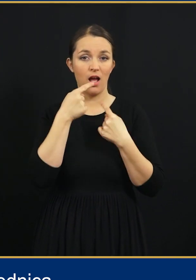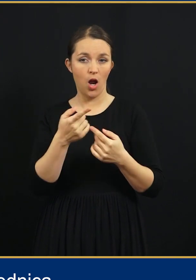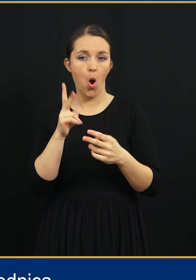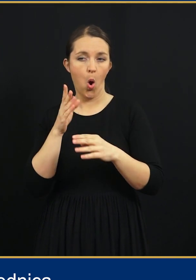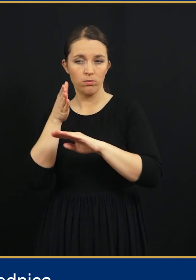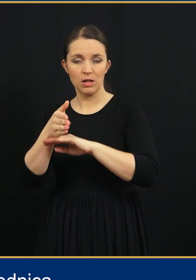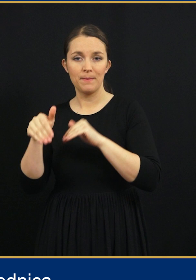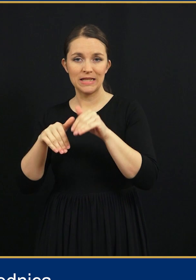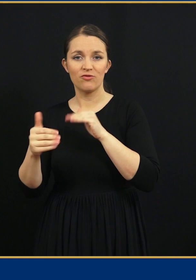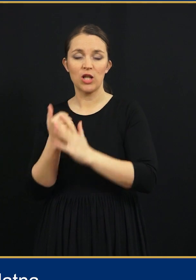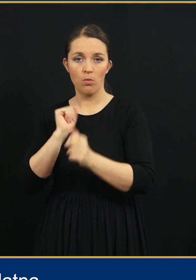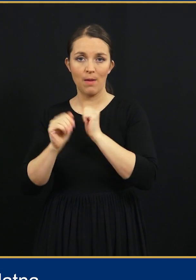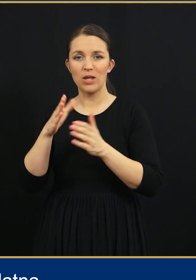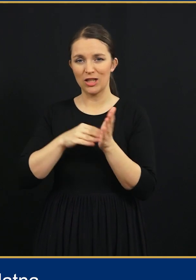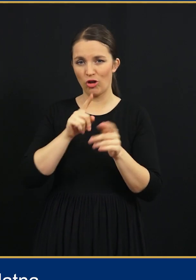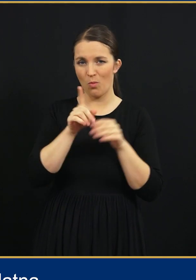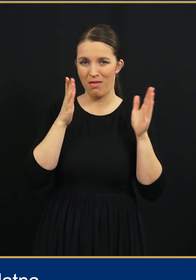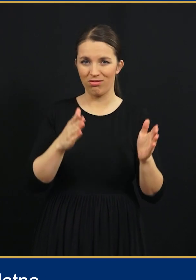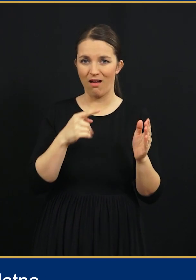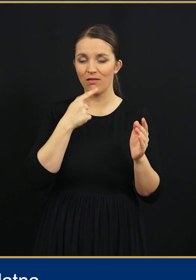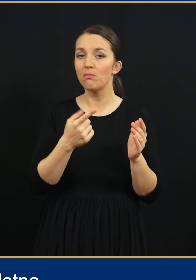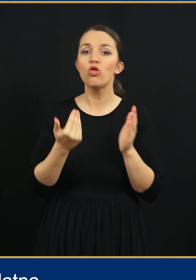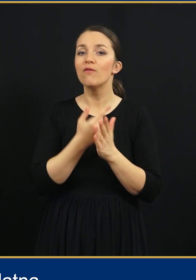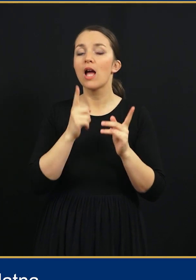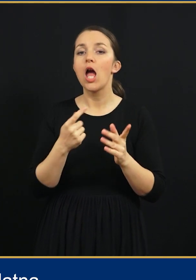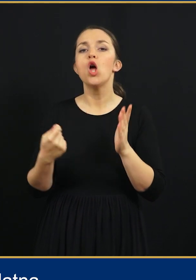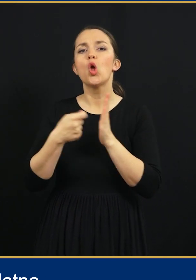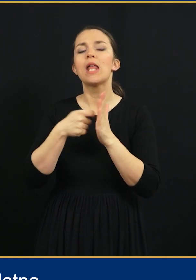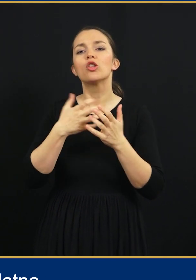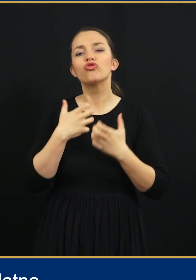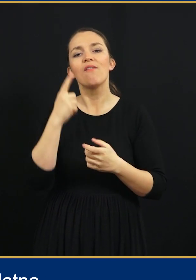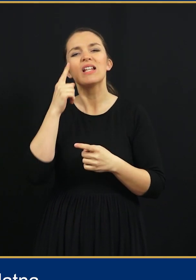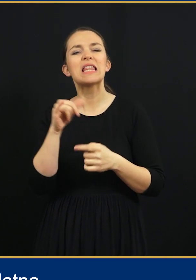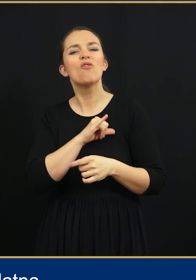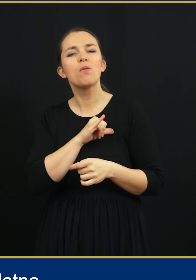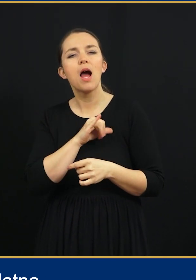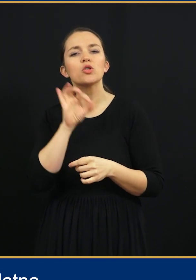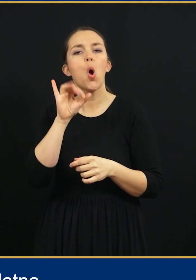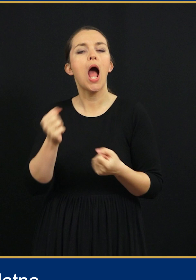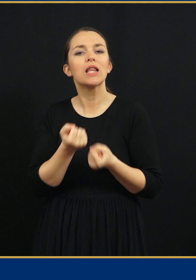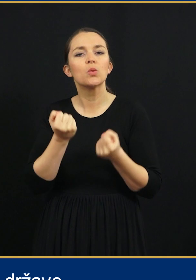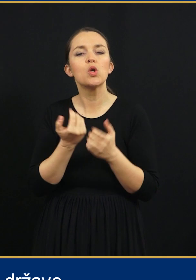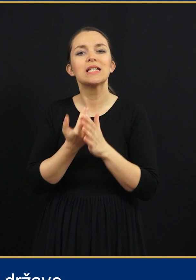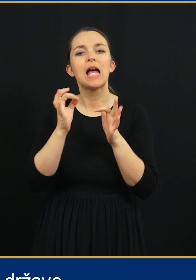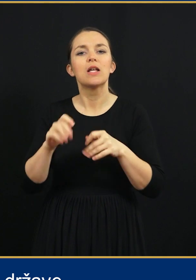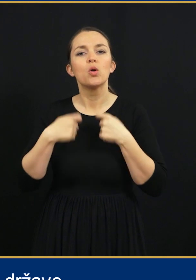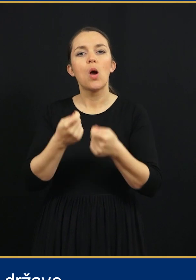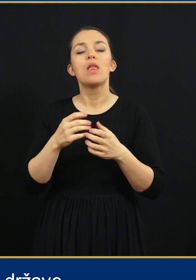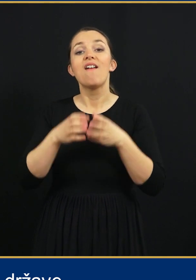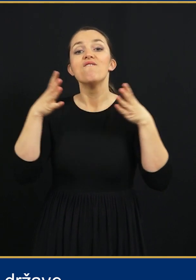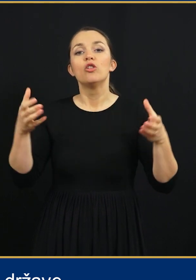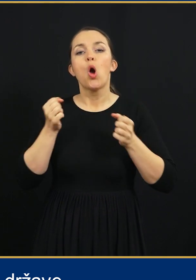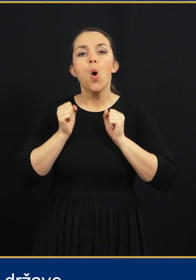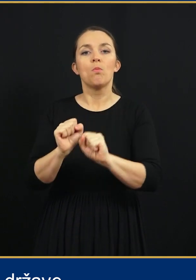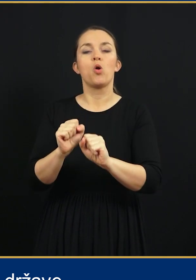ob obisku Ministrstva za obrambo na začetku mandata, pa je dodatna seznanitev z informacijo o aktivnostih za zagotavljanje